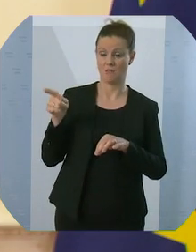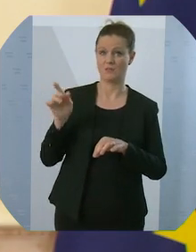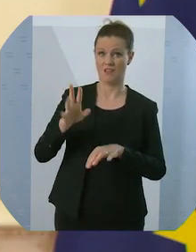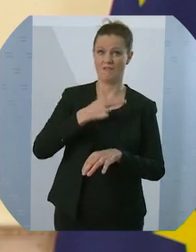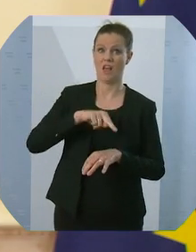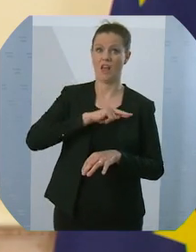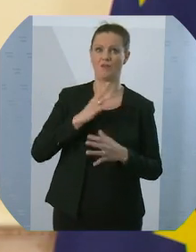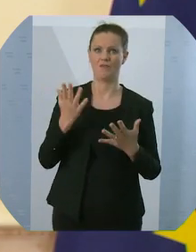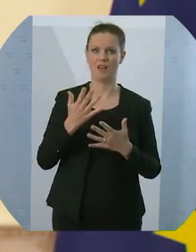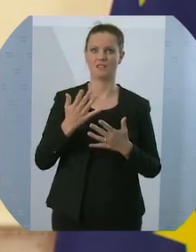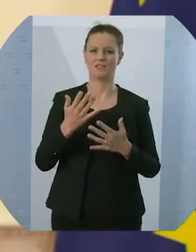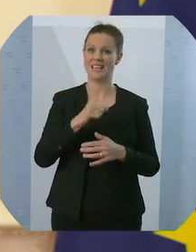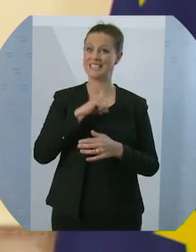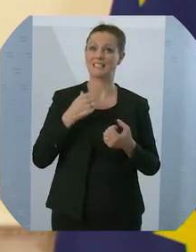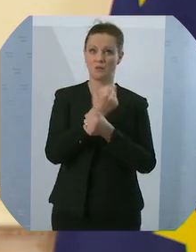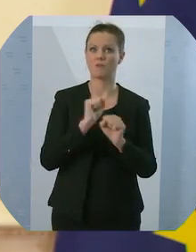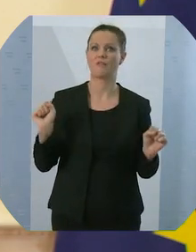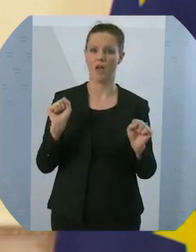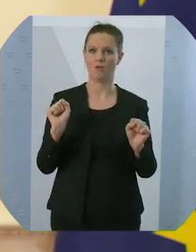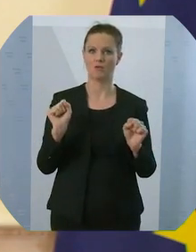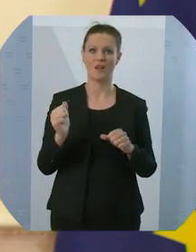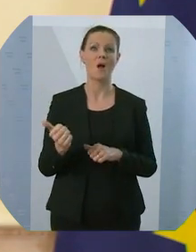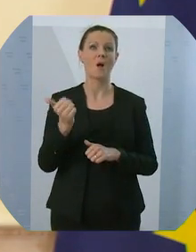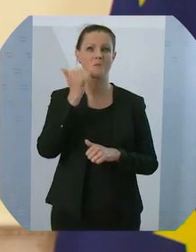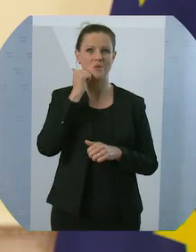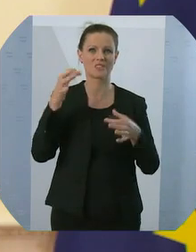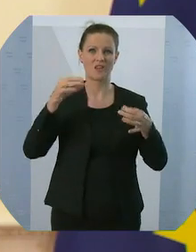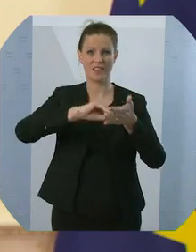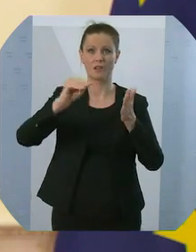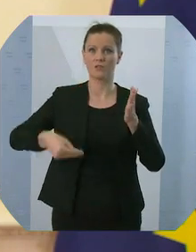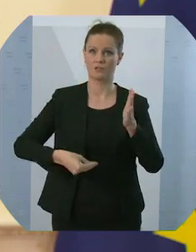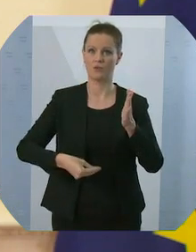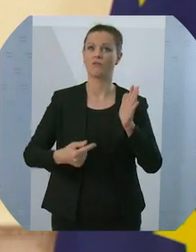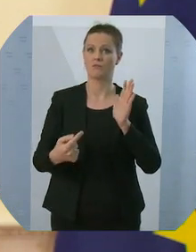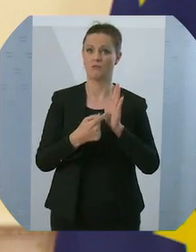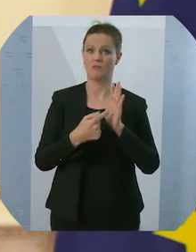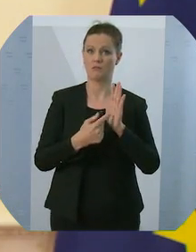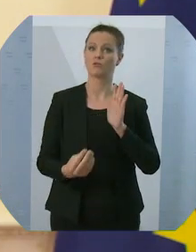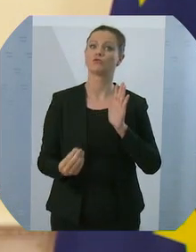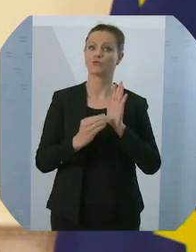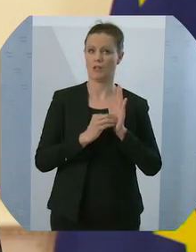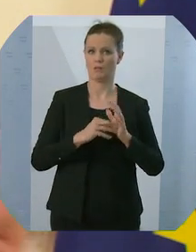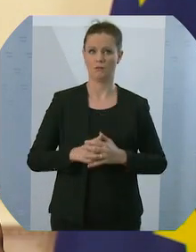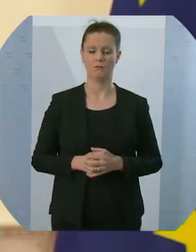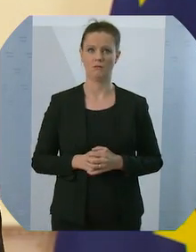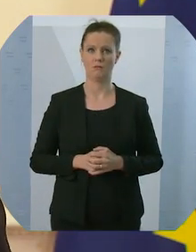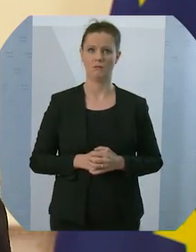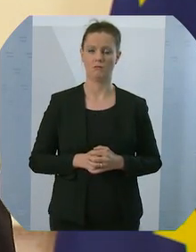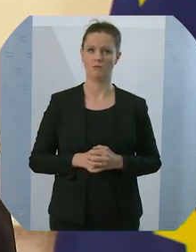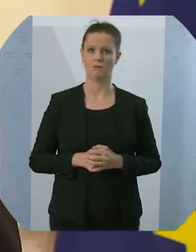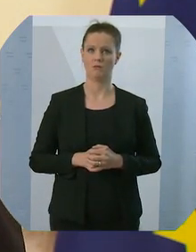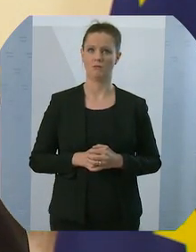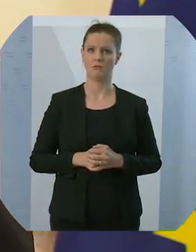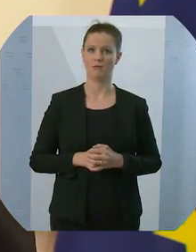Selbstbefreiung, die die Moskauer Deklaration ausdrücklich eingefordert hatte. Einer von ihnen war der